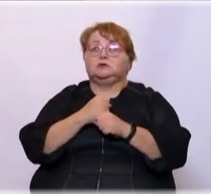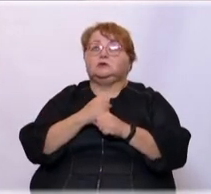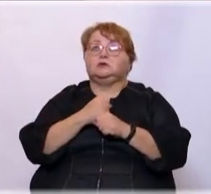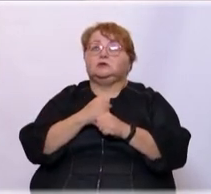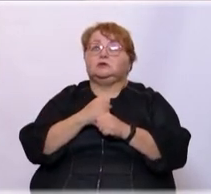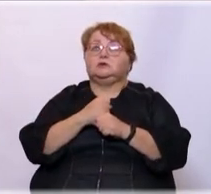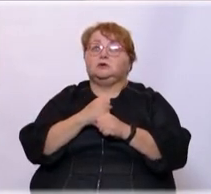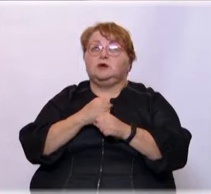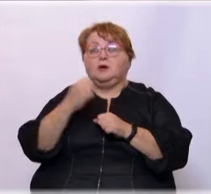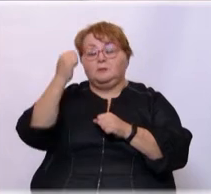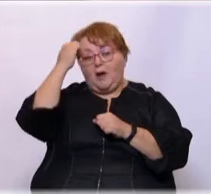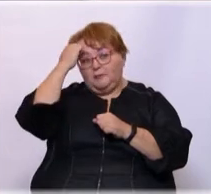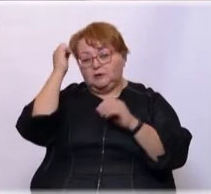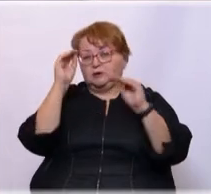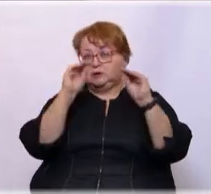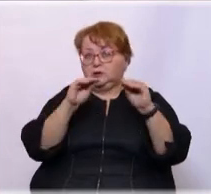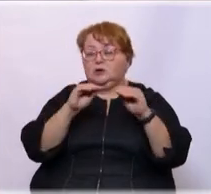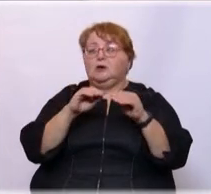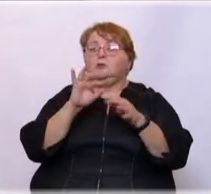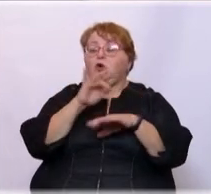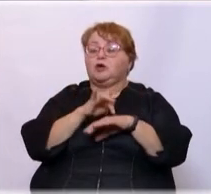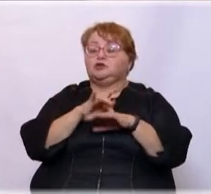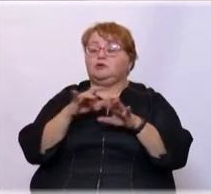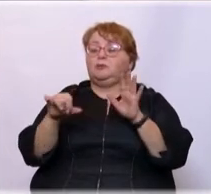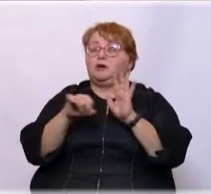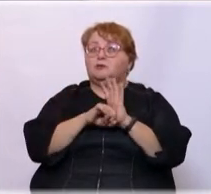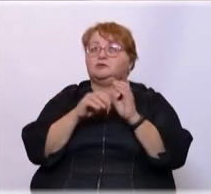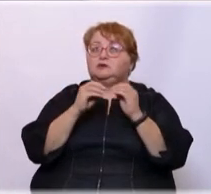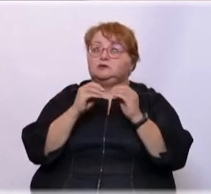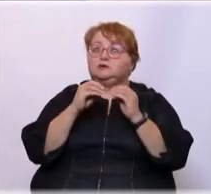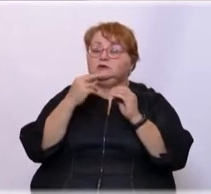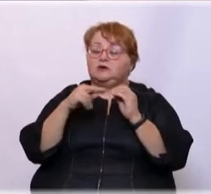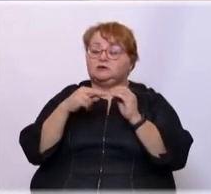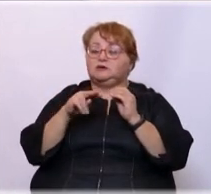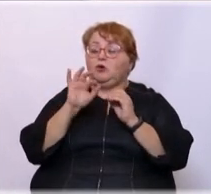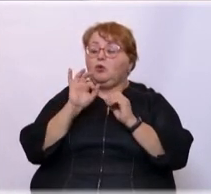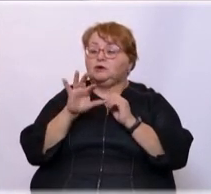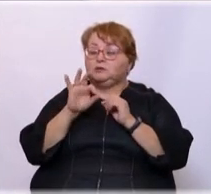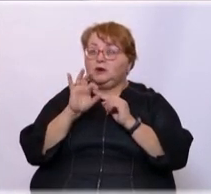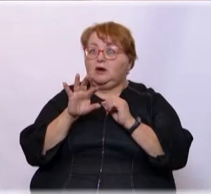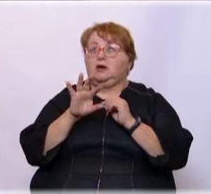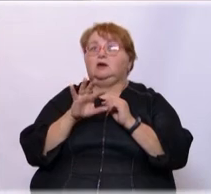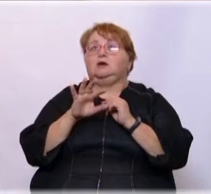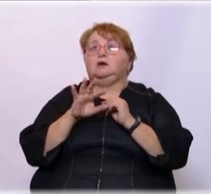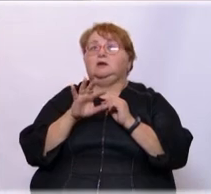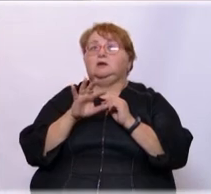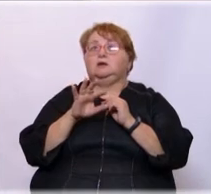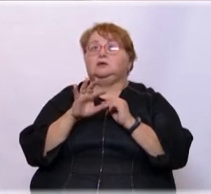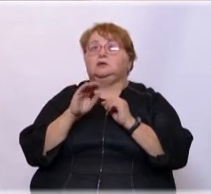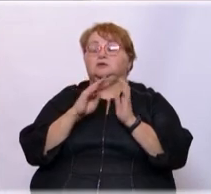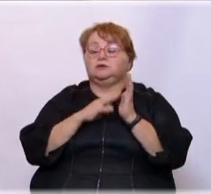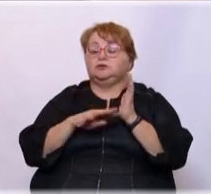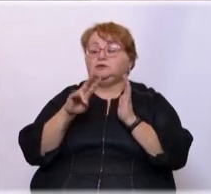болельщика погибшего «Спартака» и поставили его. День в день, 20 октября, значит,